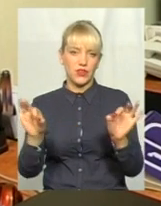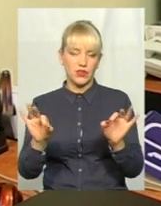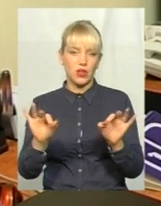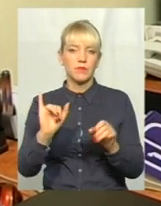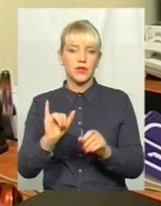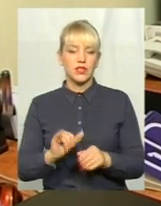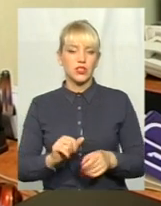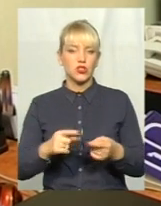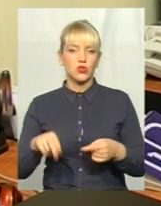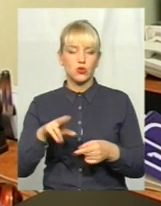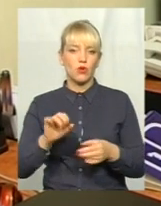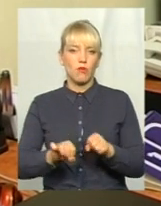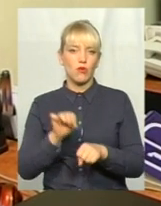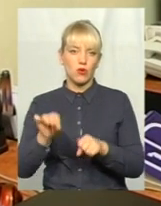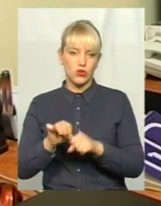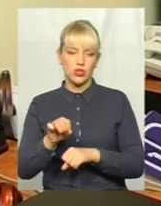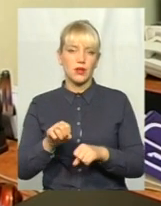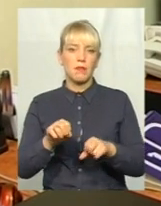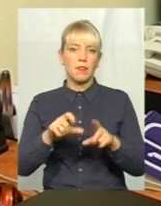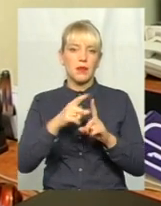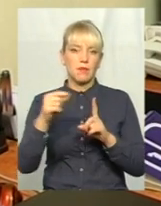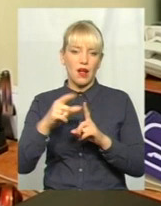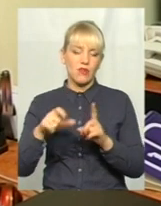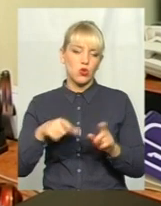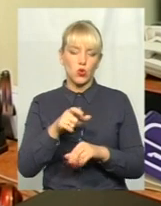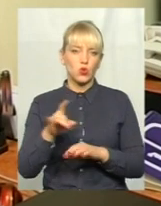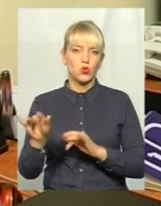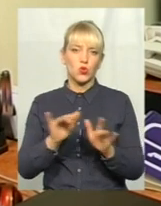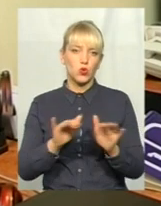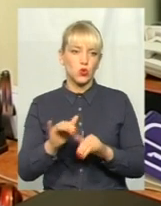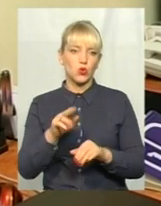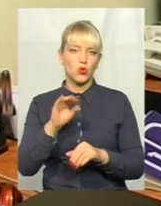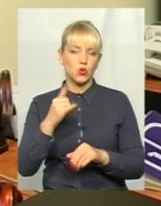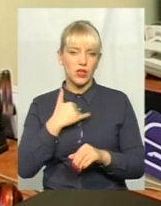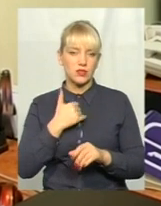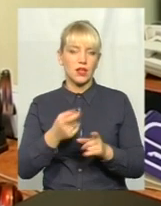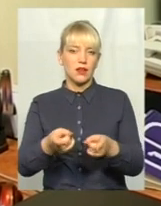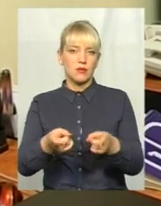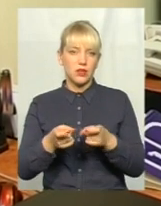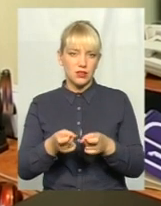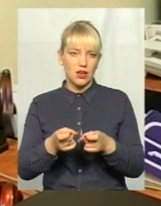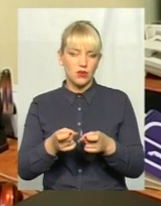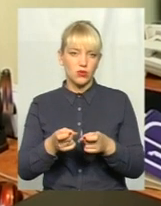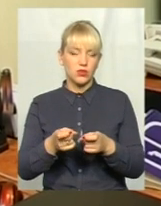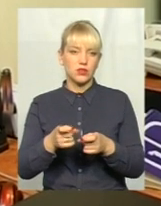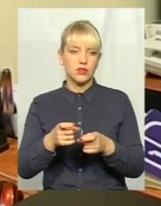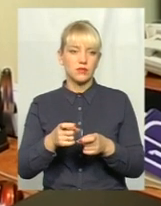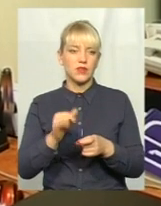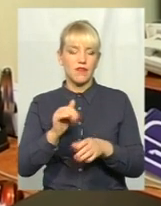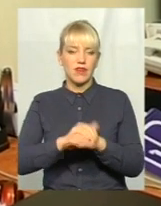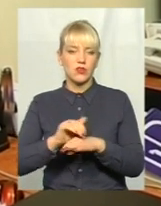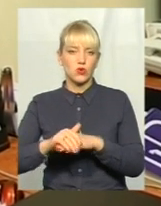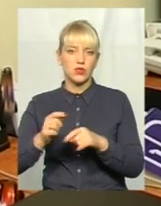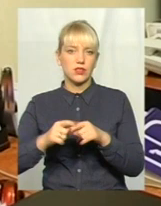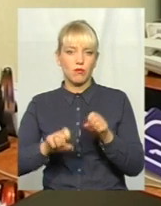Відповідно, щодо порушень правил дорожнього руху, то тут, відповідно, вже нас притягує і фіксує